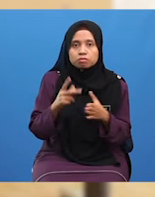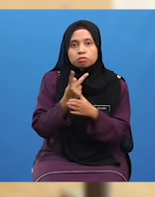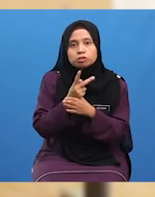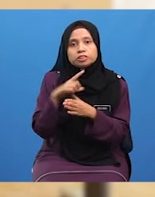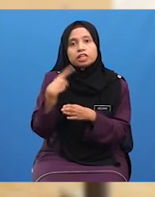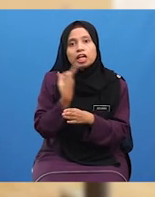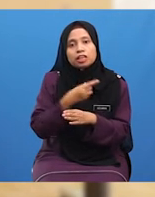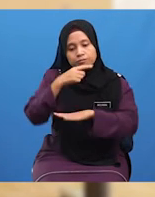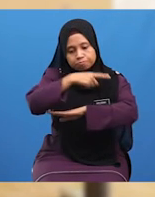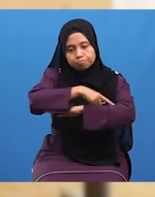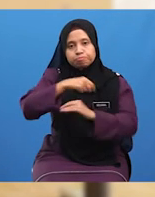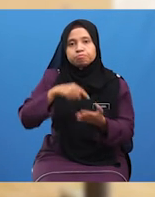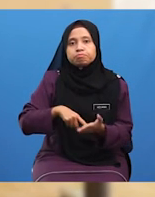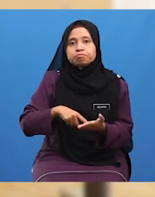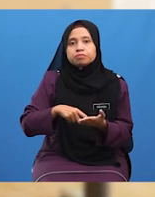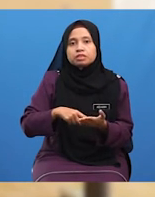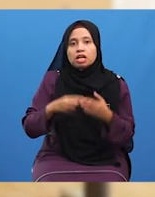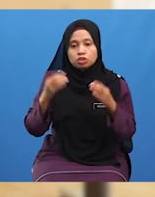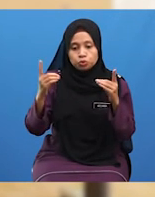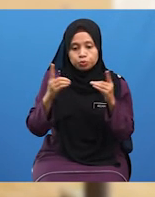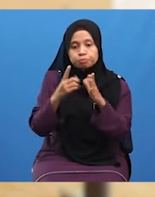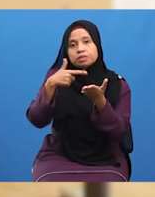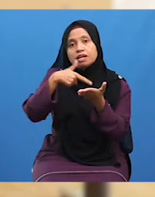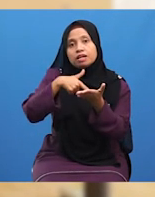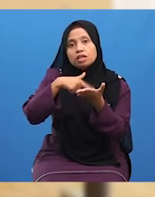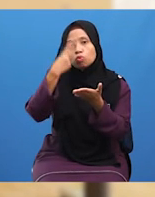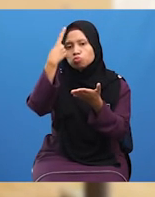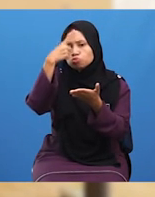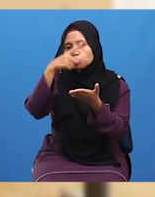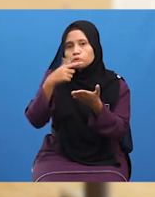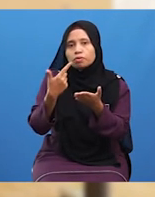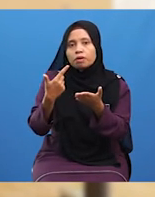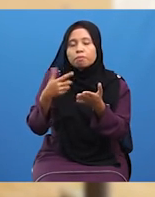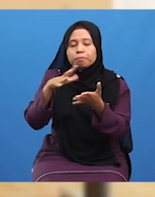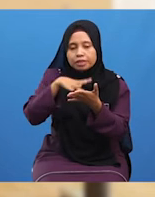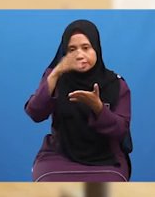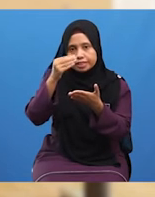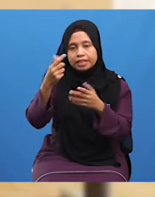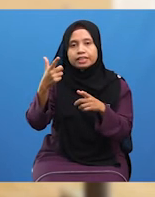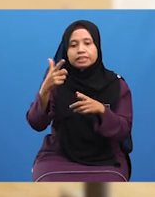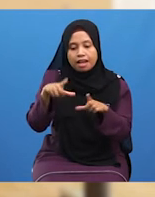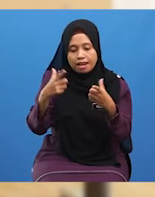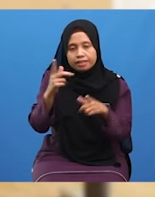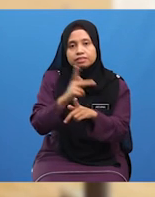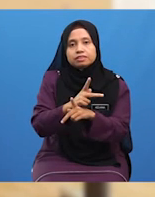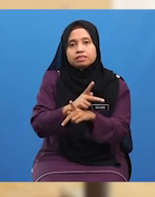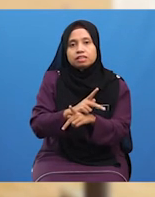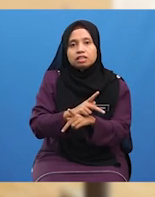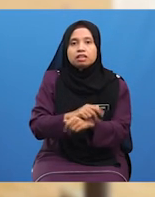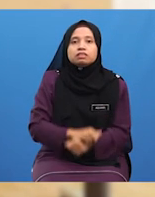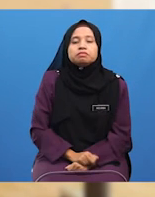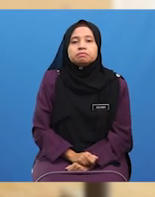Pada Hari Ini Jumpa Lagi Untuk Sesi Pembelajaran Akan Datang